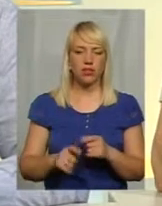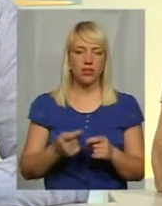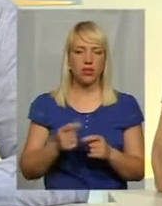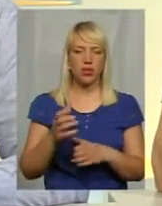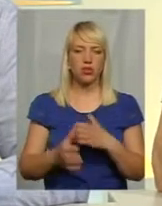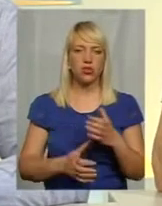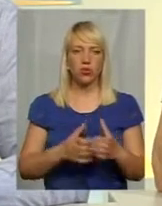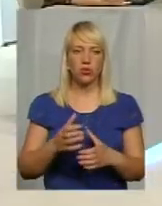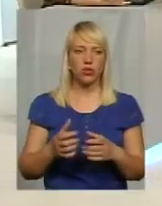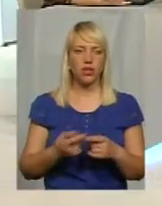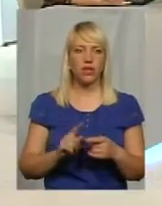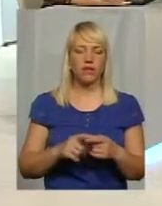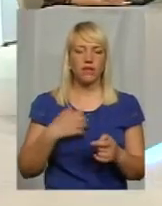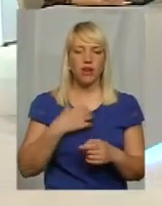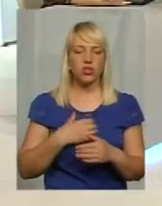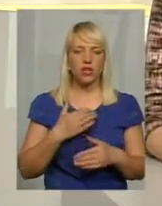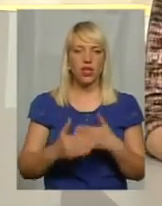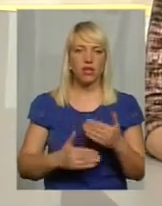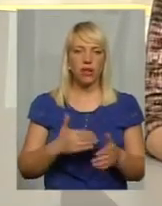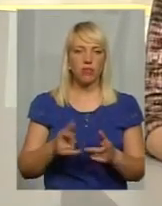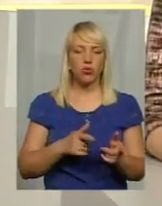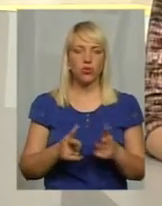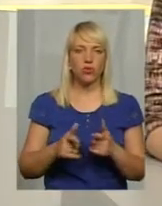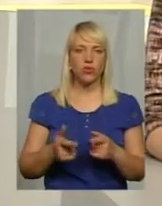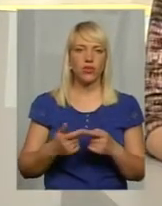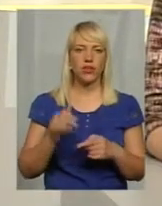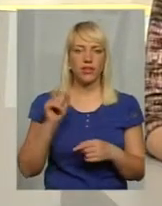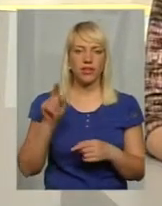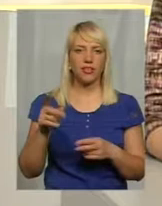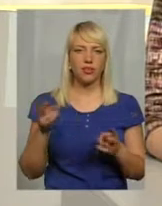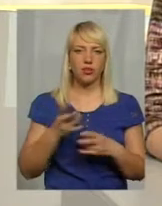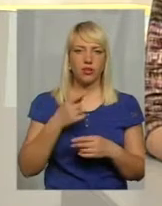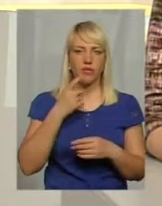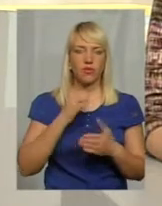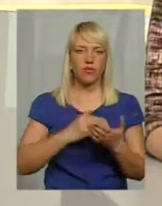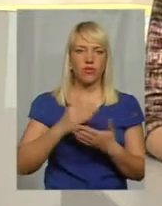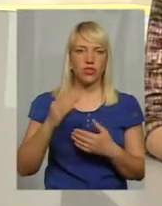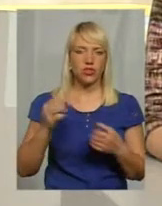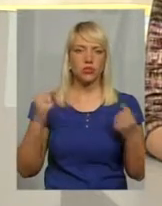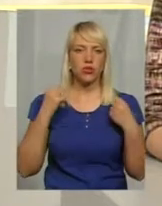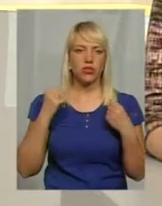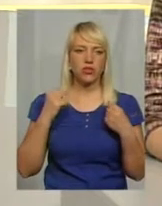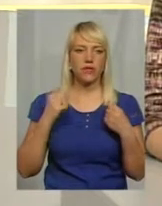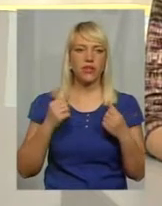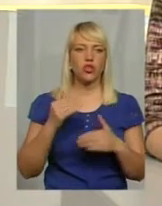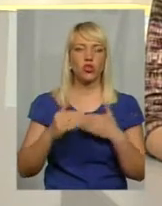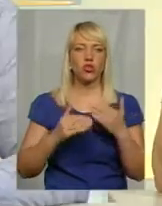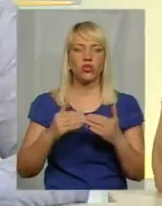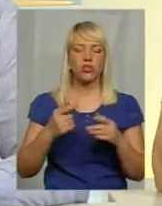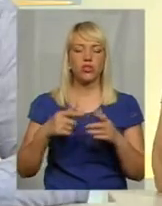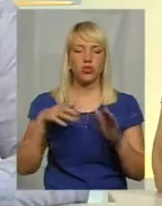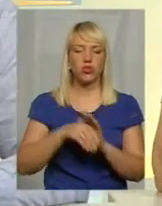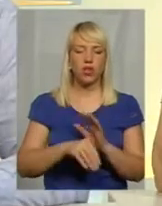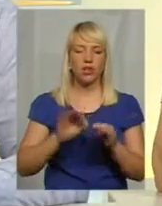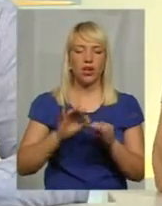дуже важний этап підготовки, і тоді можна говорити вже о высших спортивних движеньях, включая Олимпіаду. К сожалению, пока це